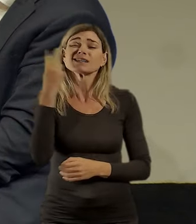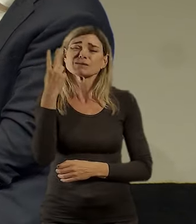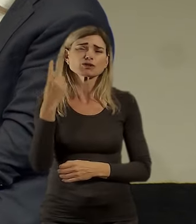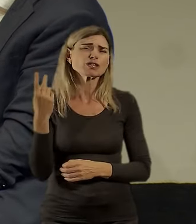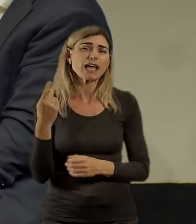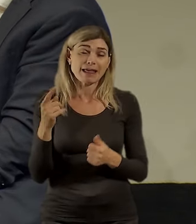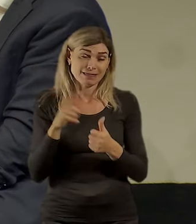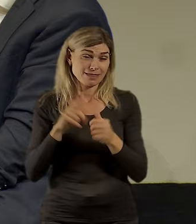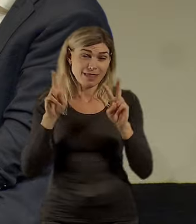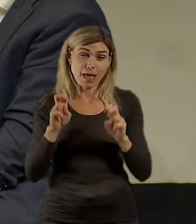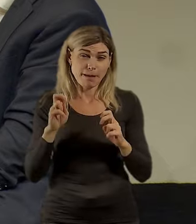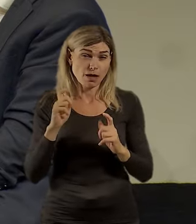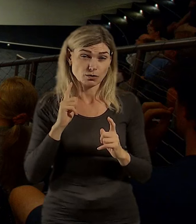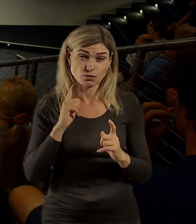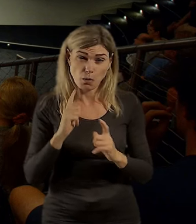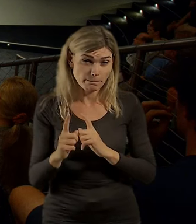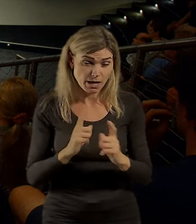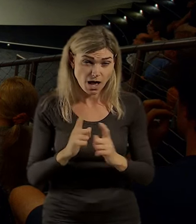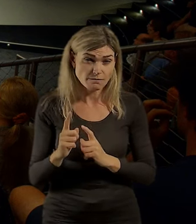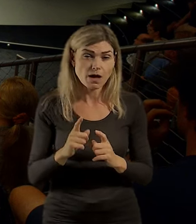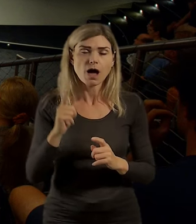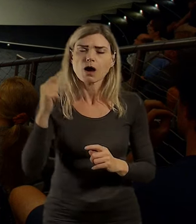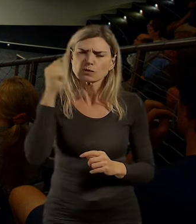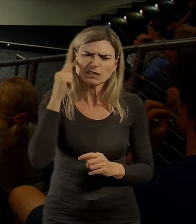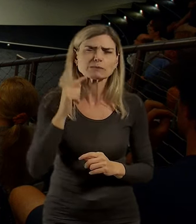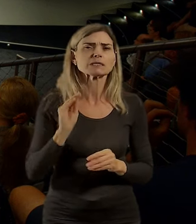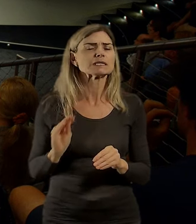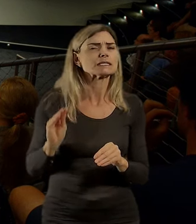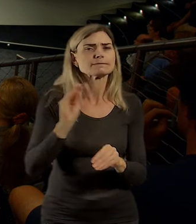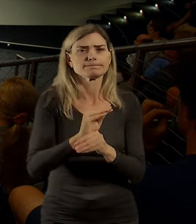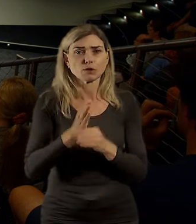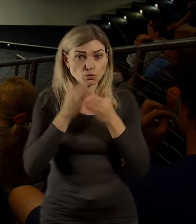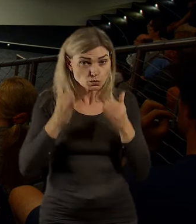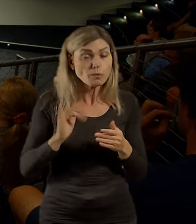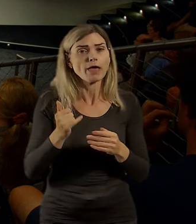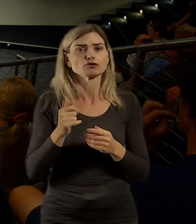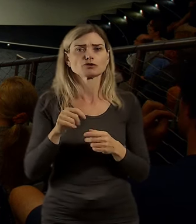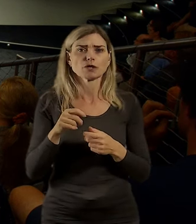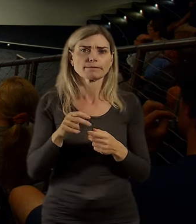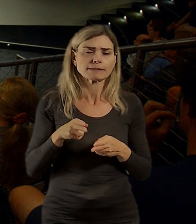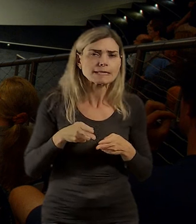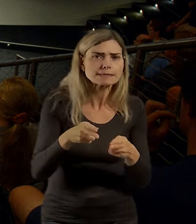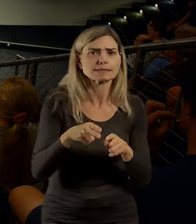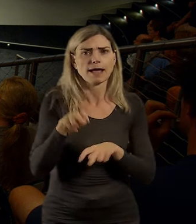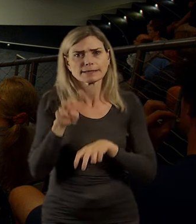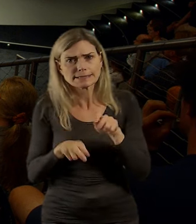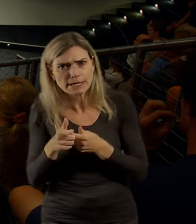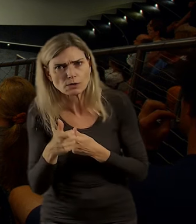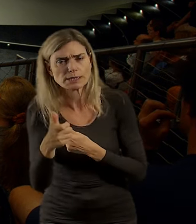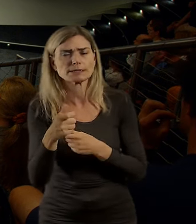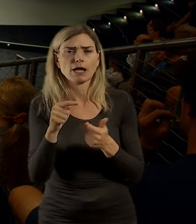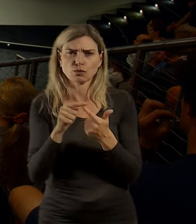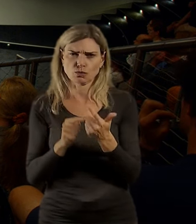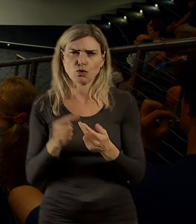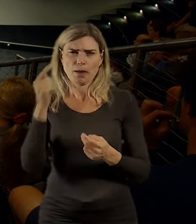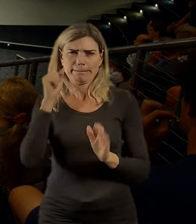je to o stavbách těch nových pěších a cyklistických propojek. Já jsem to nějaké zmiňoval v té prezentaci, která